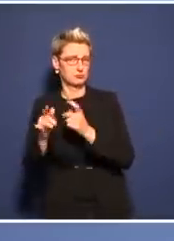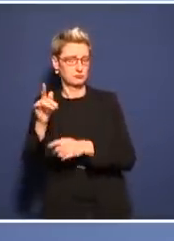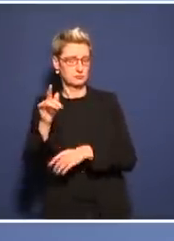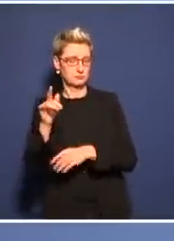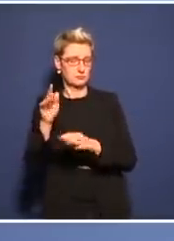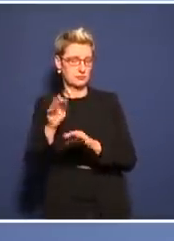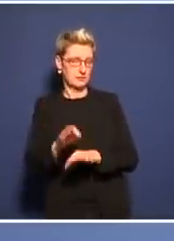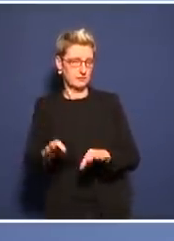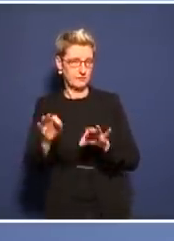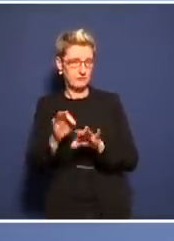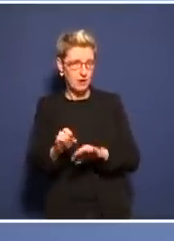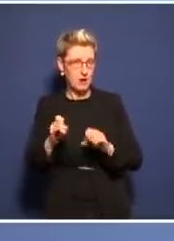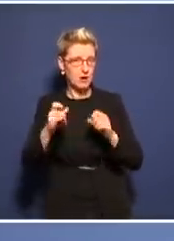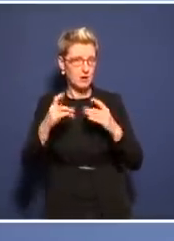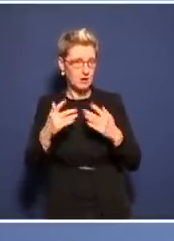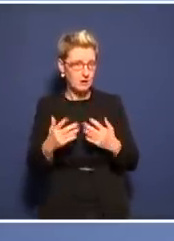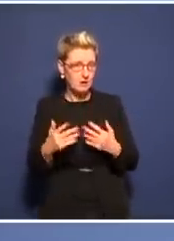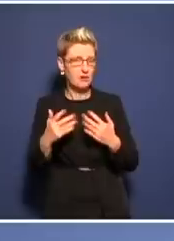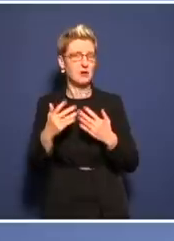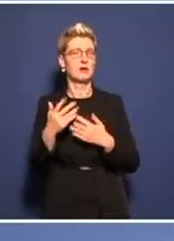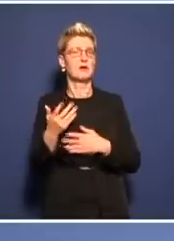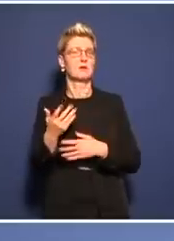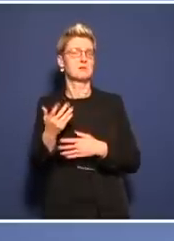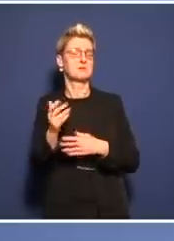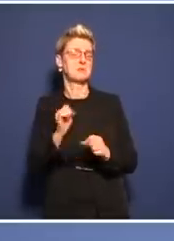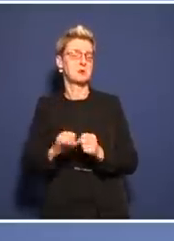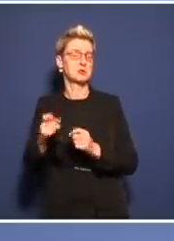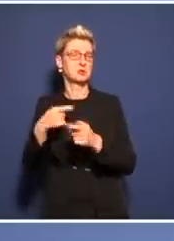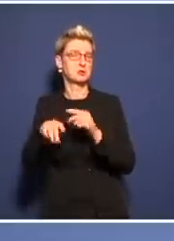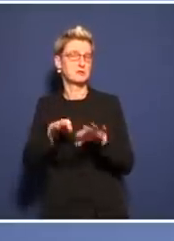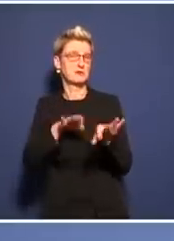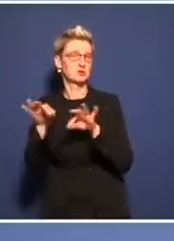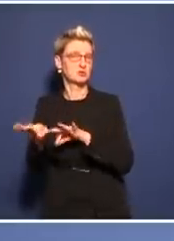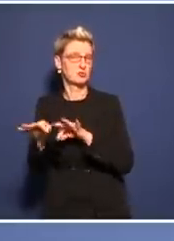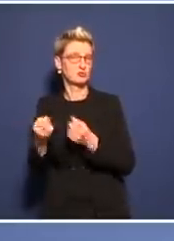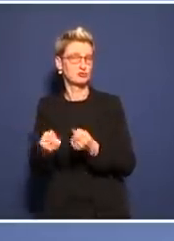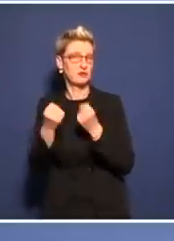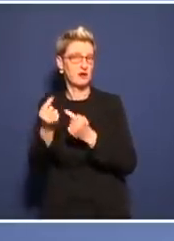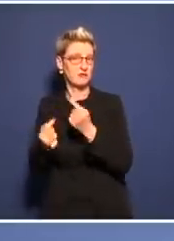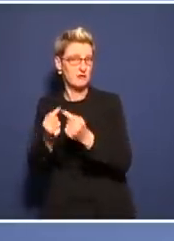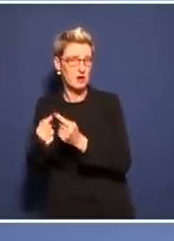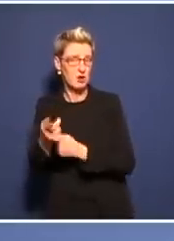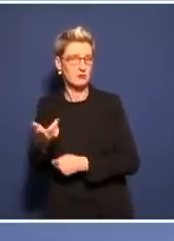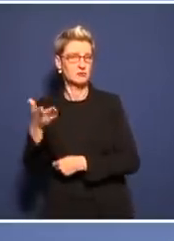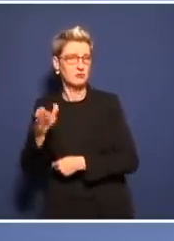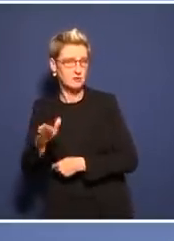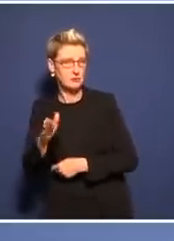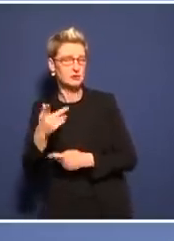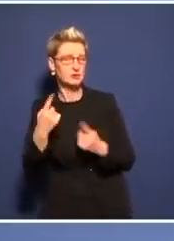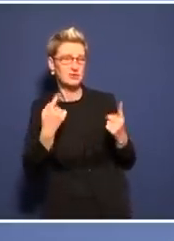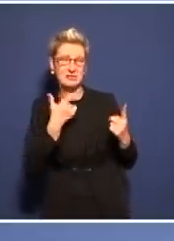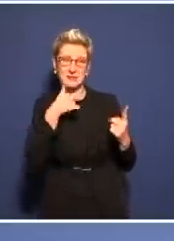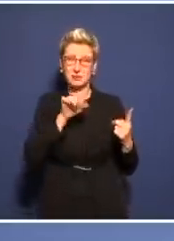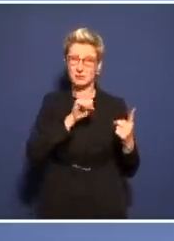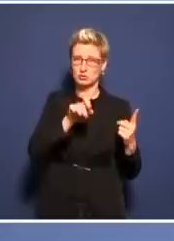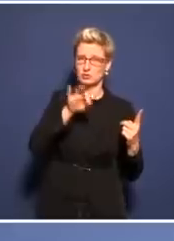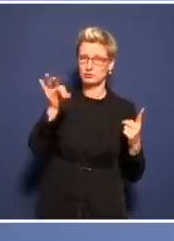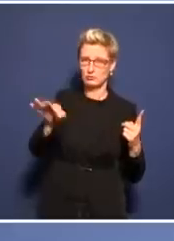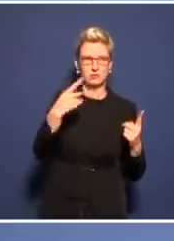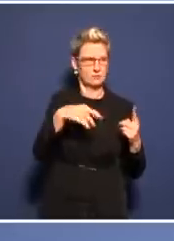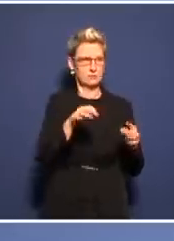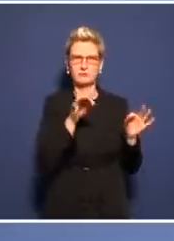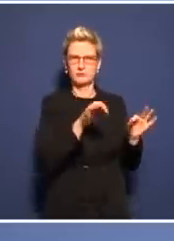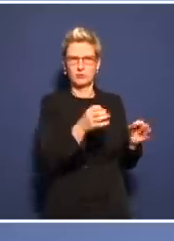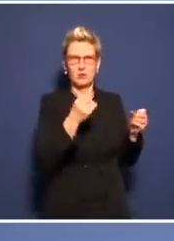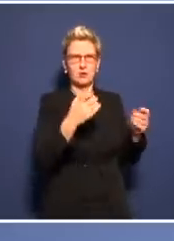wobei hier nichts von Übergriffen oder Gewalt bekannt ist. Dann ist das ganz, ganz böse. Phänomenal, so eine Frage. Ich habe noch nie erlebt, dass